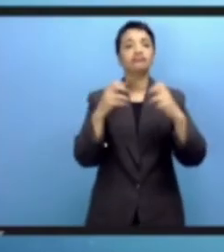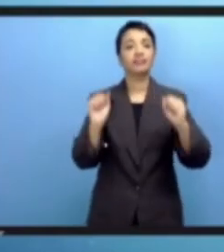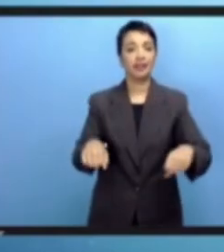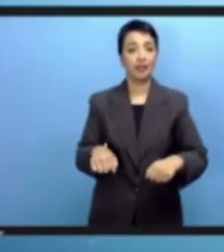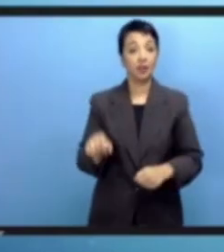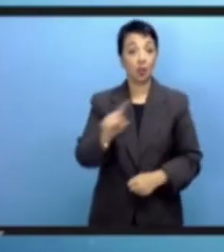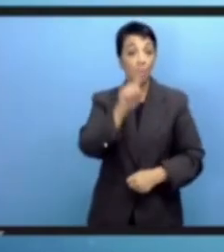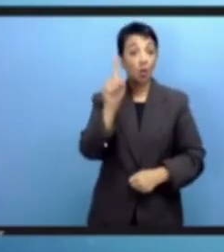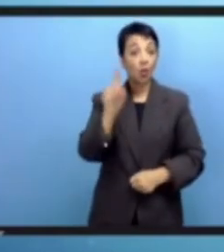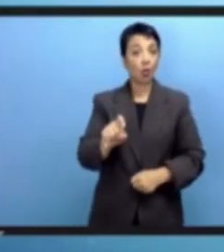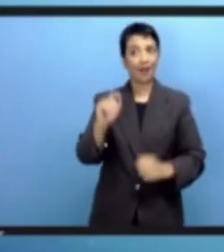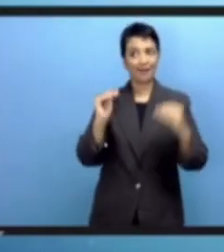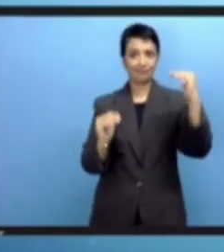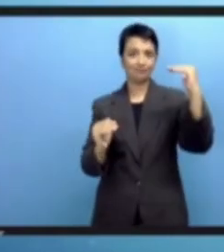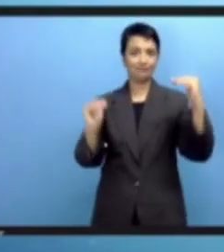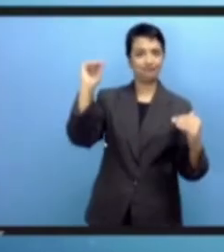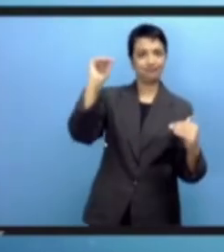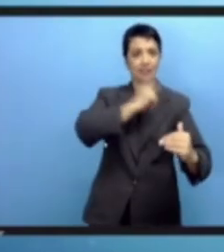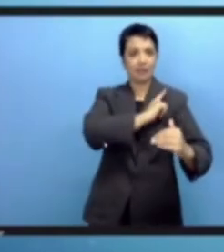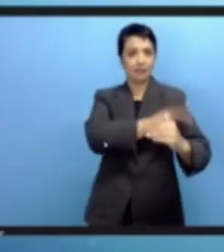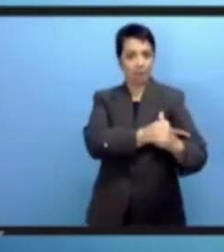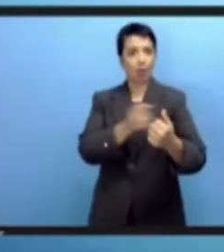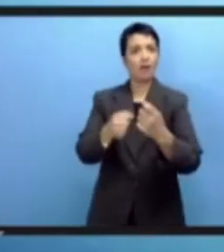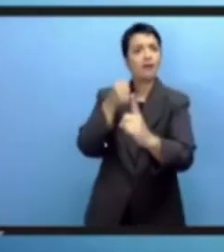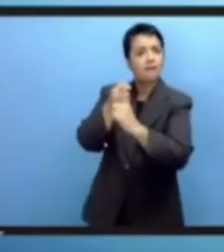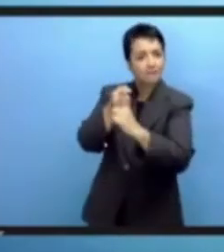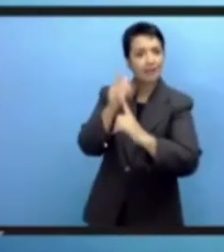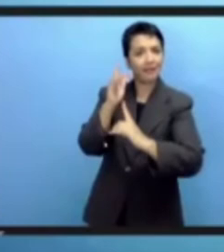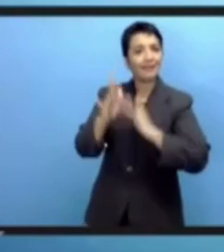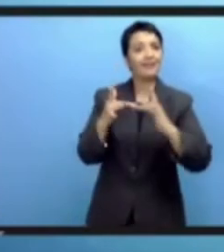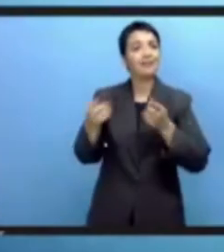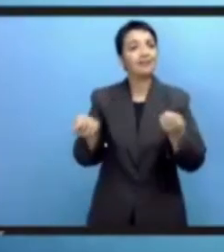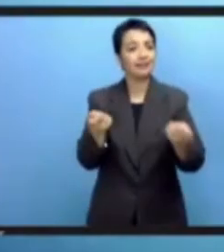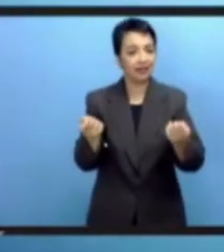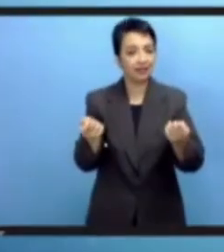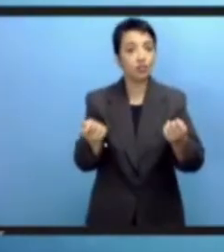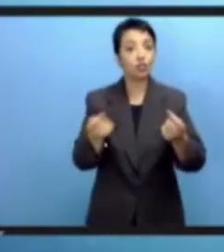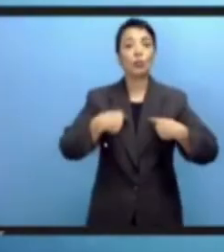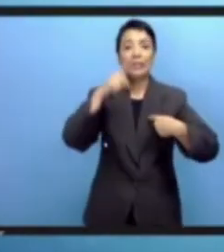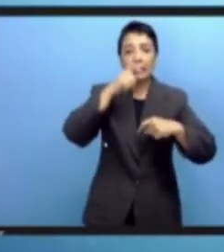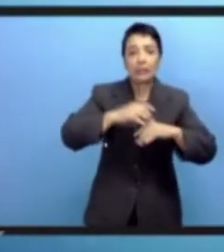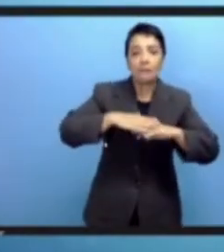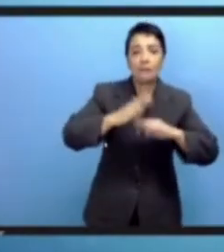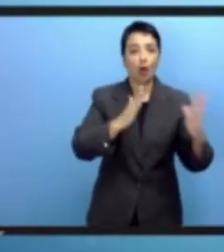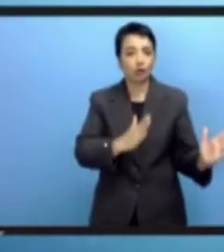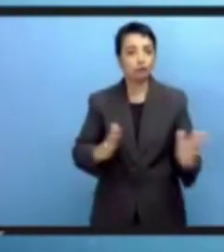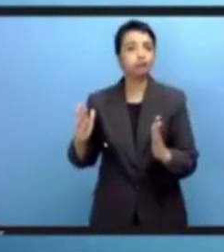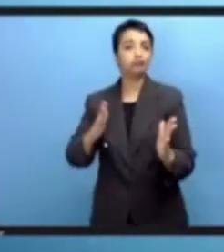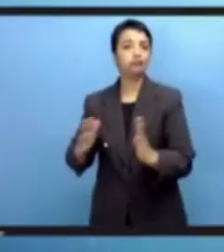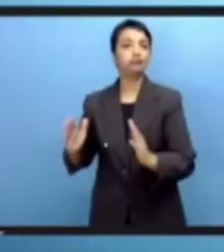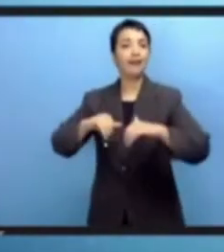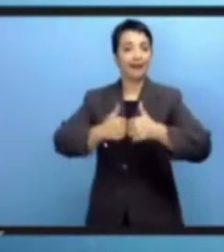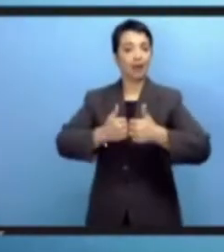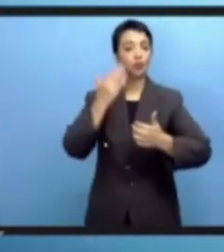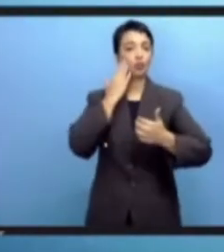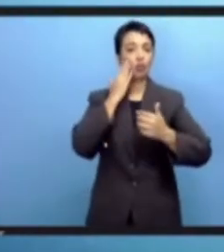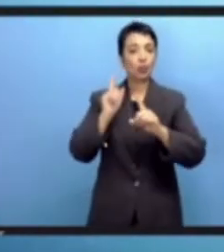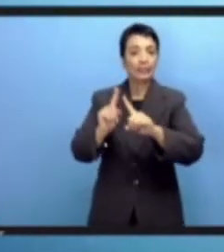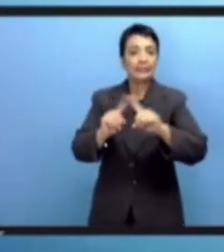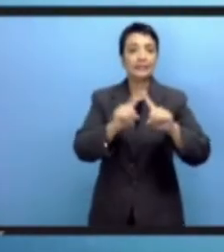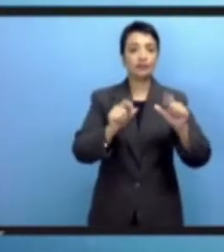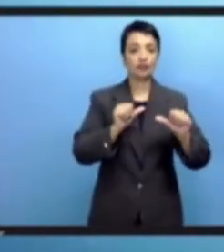وأن عدم التوازن يؤثر على